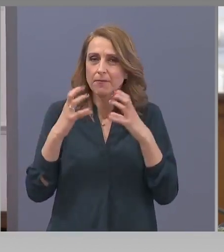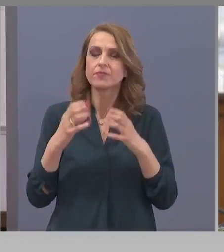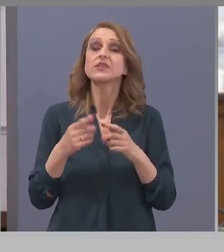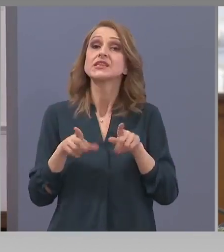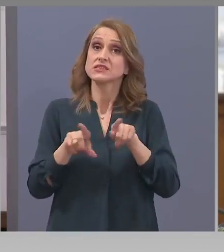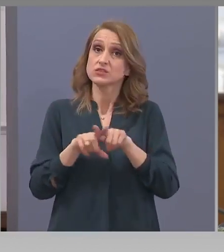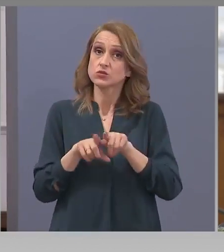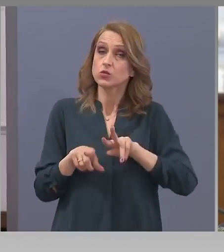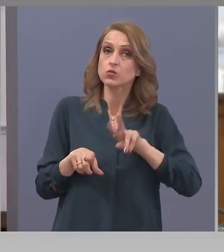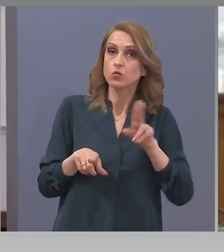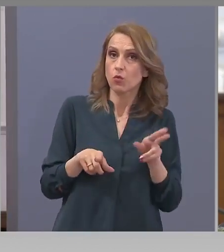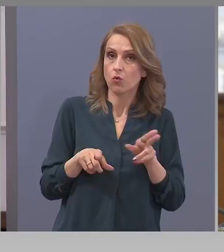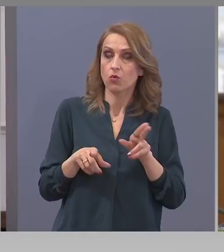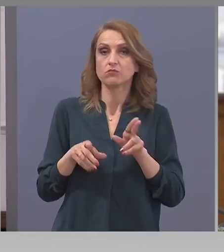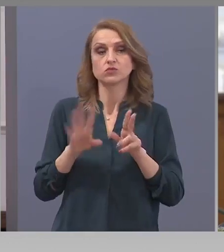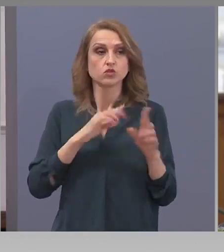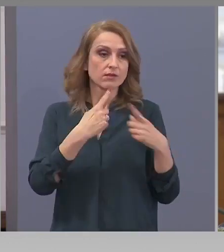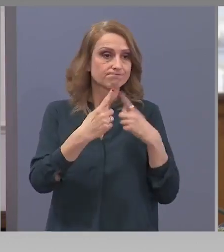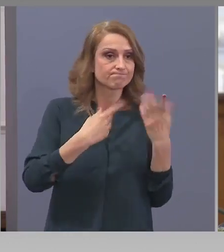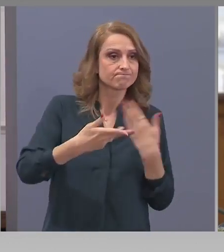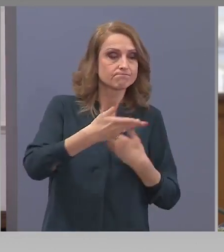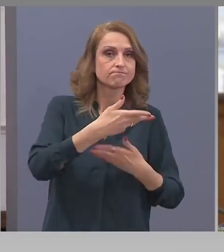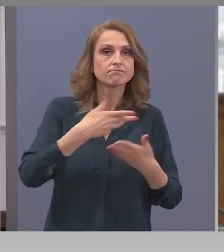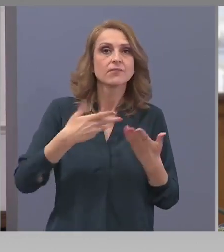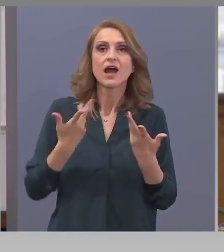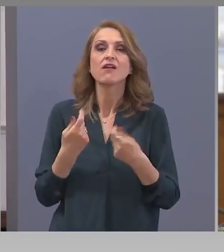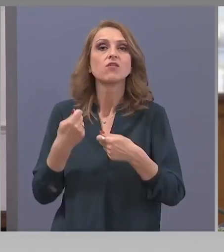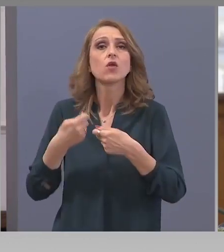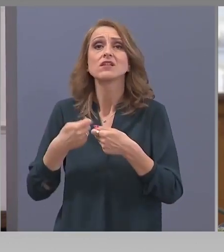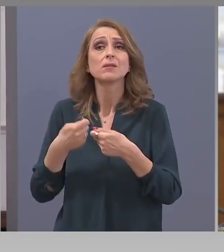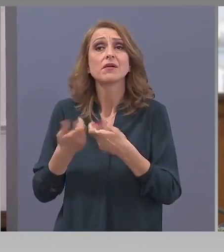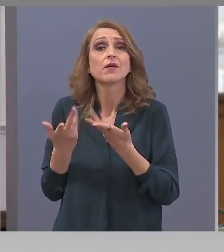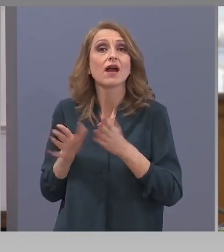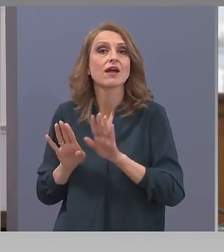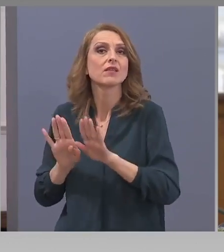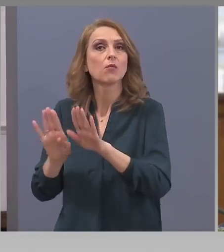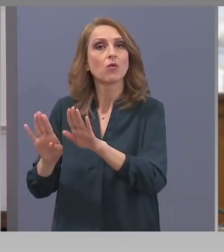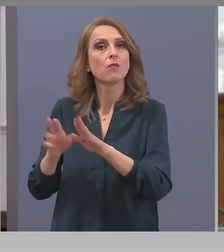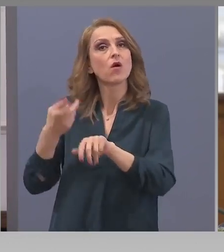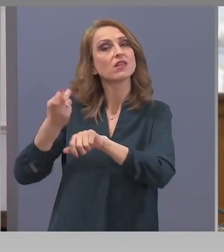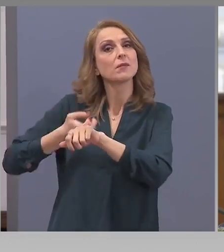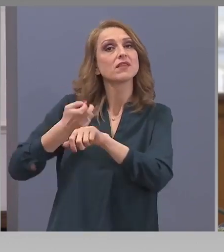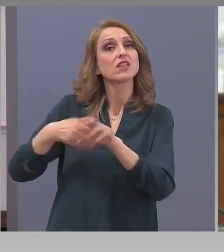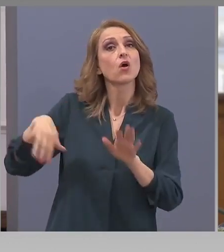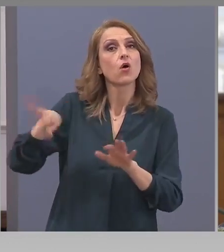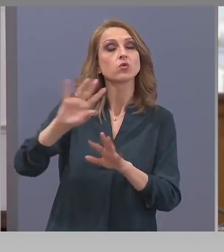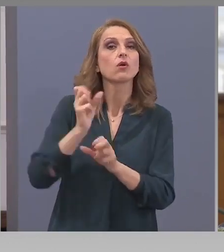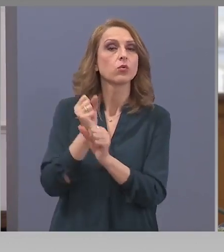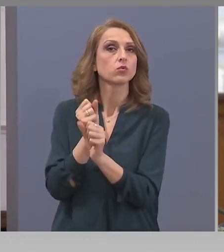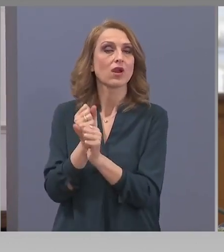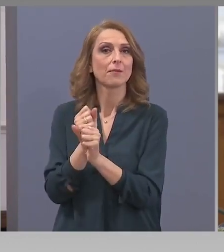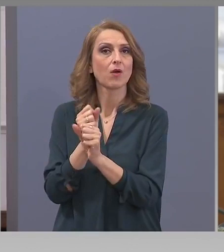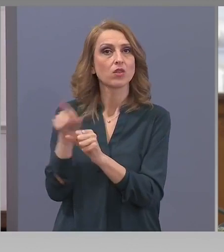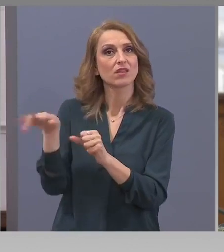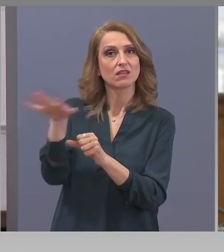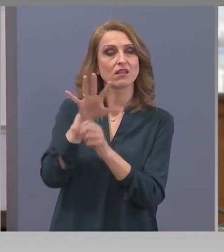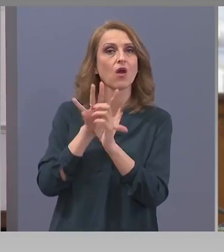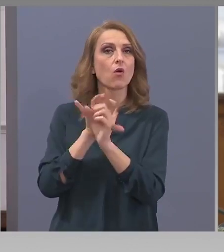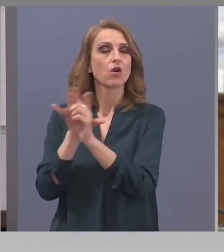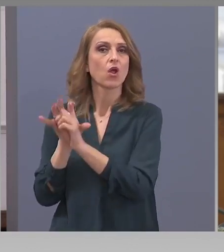колегите, е какво да направим за работещите на предния фронт професионалисти, за да превентираме